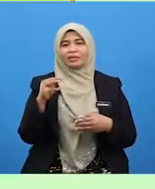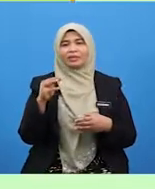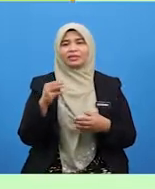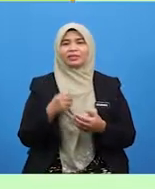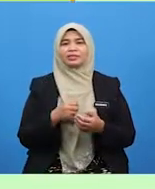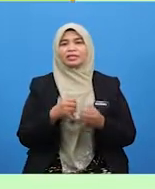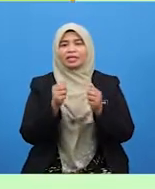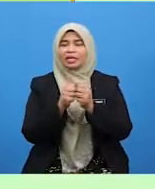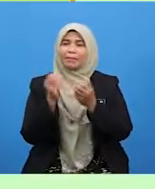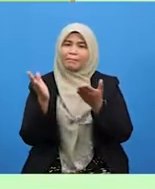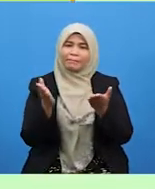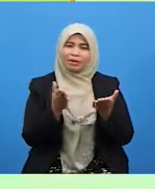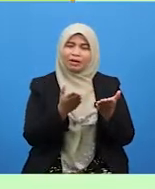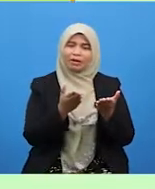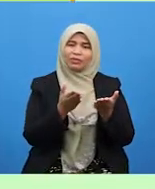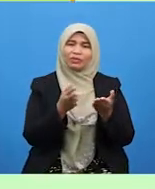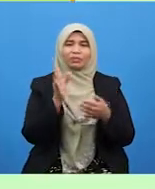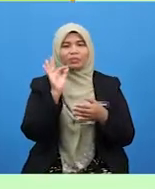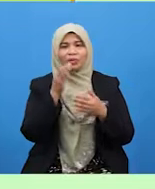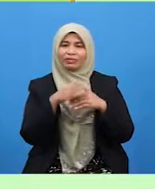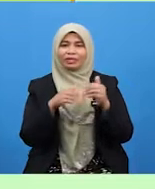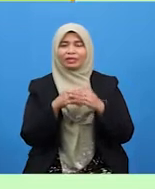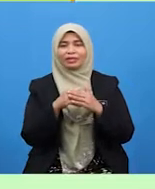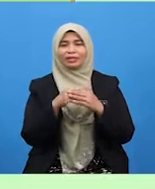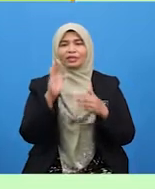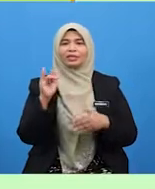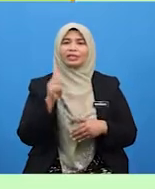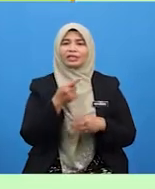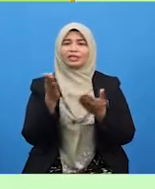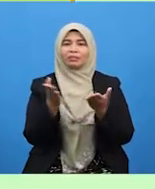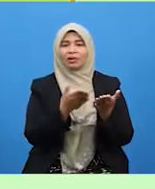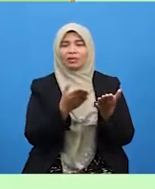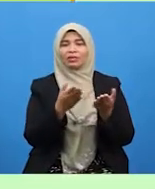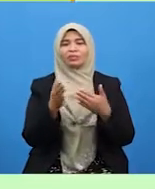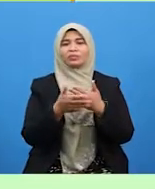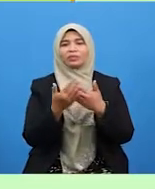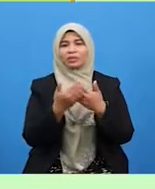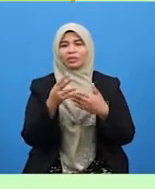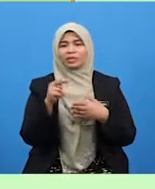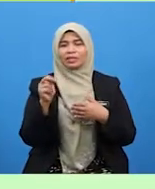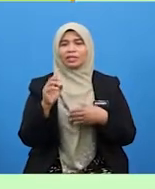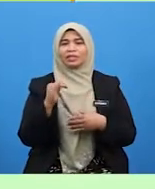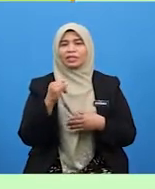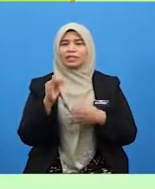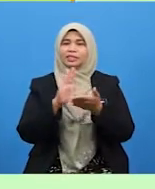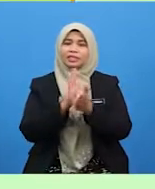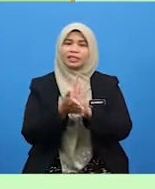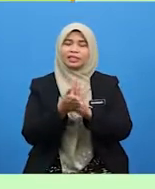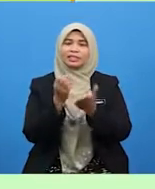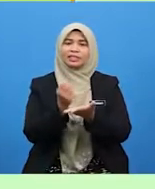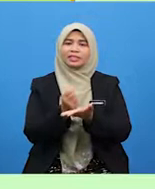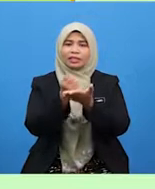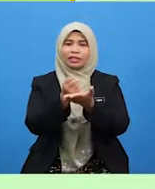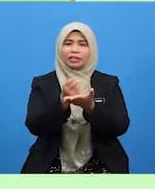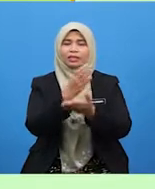ziarahi itu dengan buah tangan yang kita bawa. Mudah-mudahan ia jadi